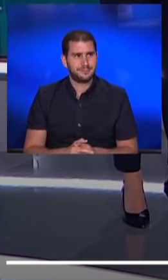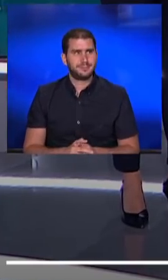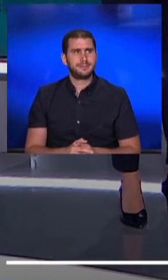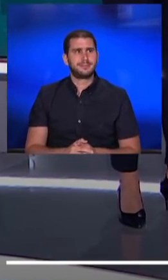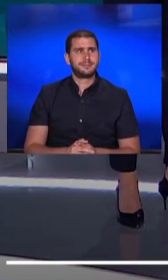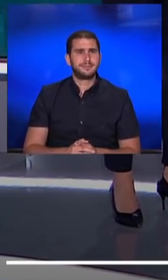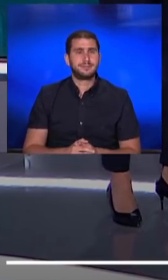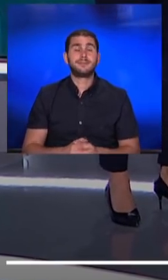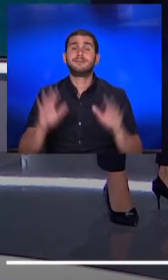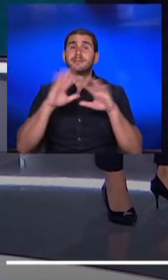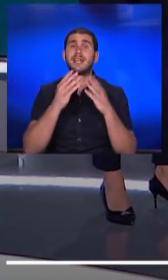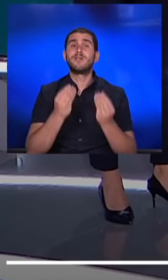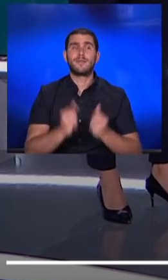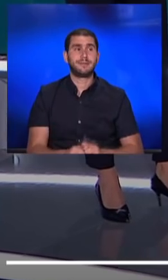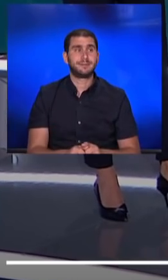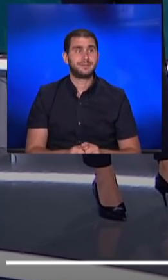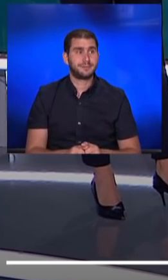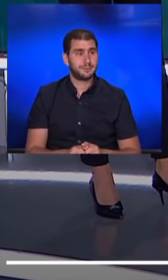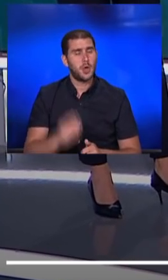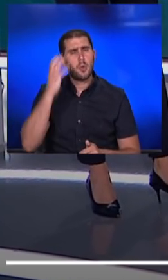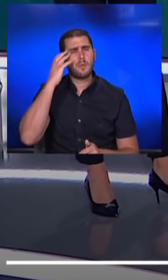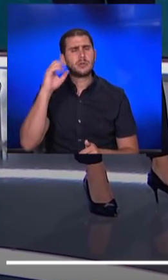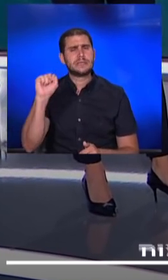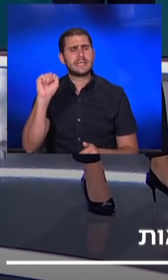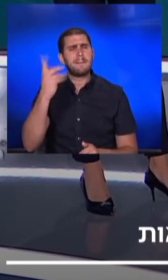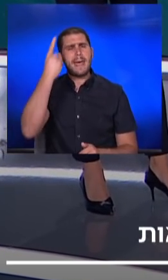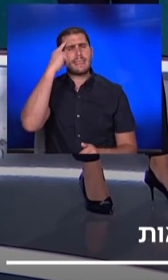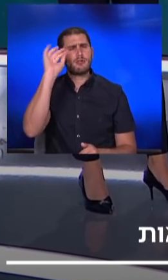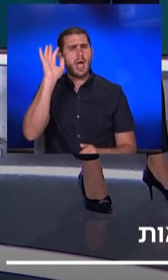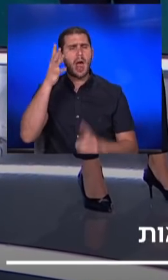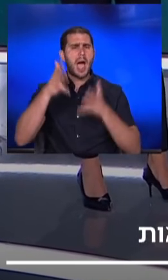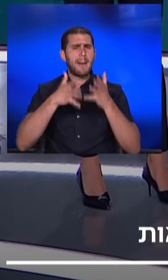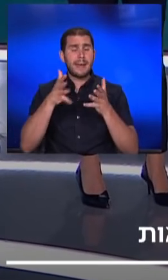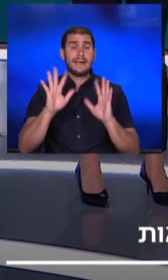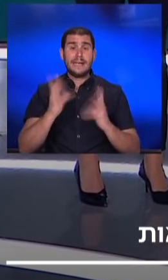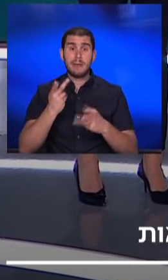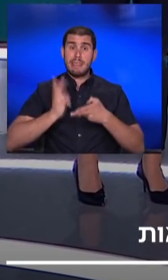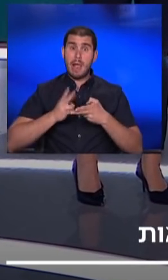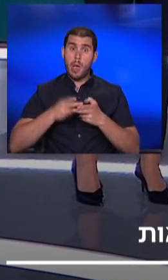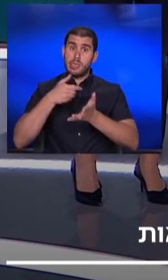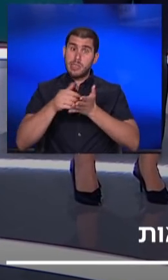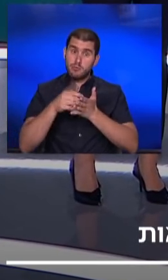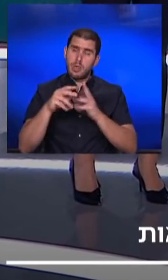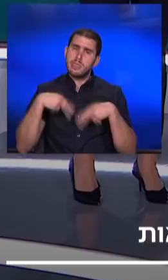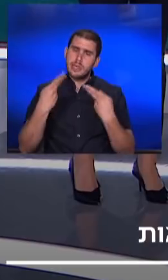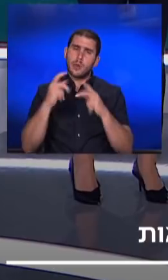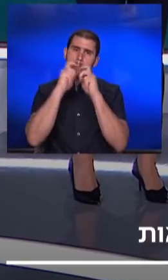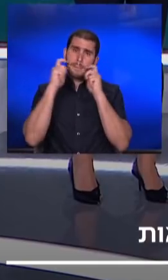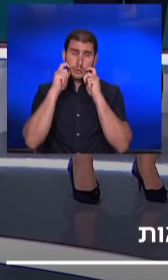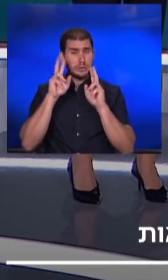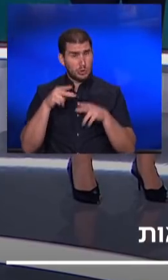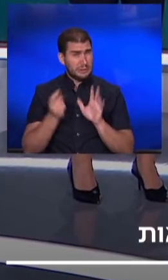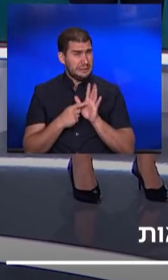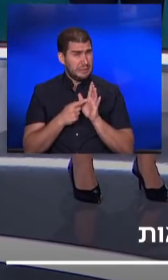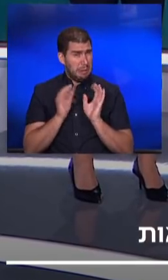ערב טוב אז פרופסור סדצקי מה נעתך על האמירה הזאת שאם התחלואה תימשך נחזור למסכות יש סיבה